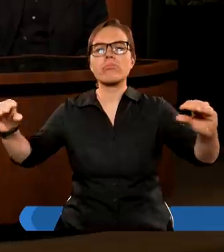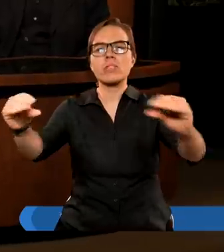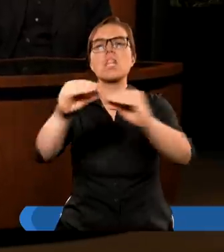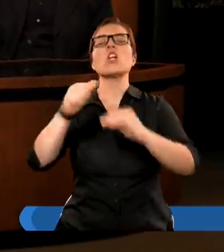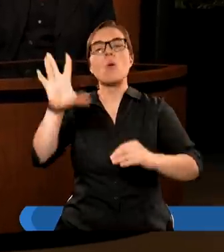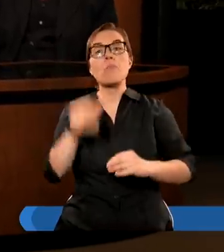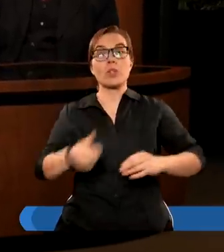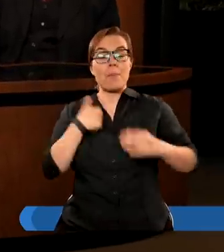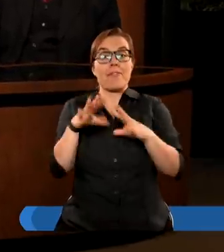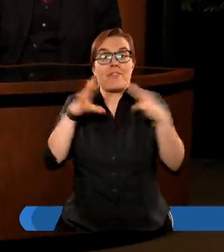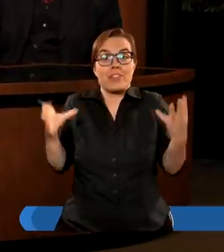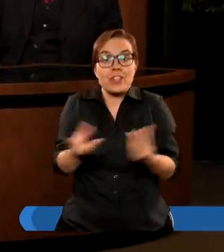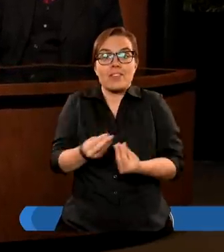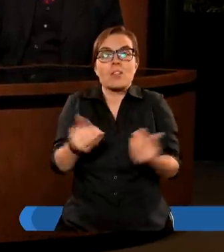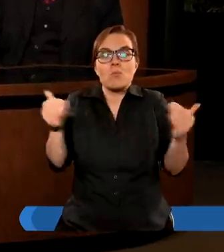mają usłyszeć.